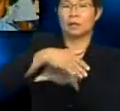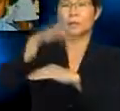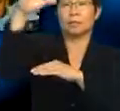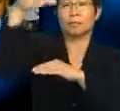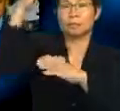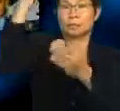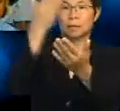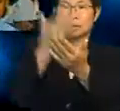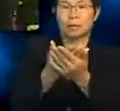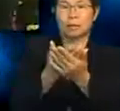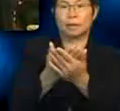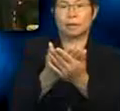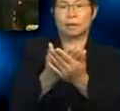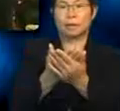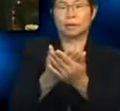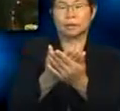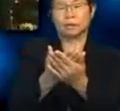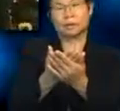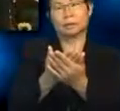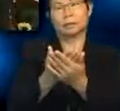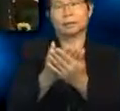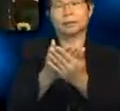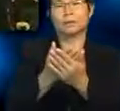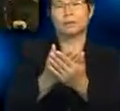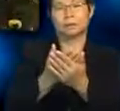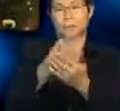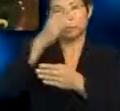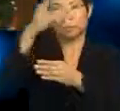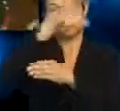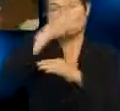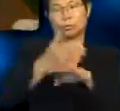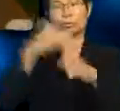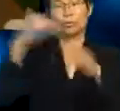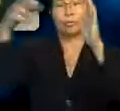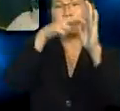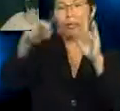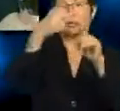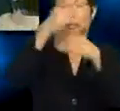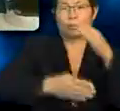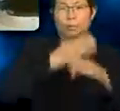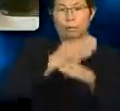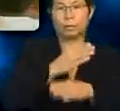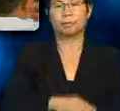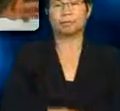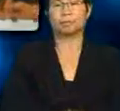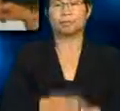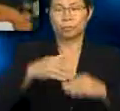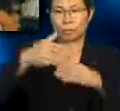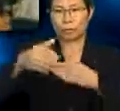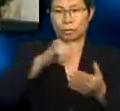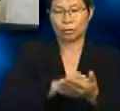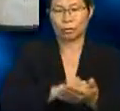dipatulkan ke bumi. Ya, bagus. Baiklah, murid-murid. Seterusnya,